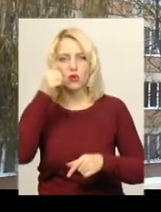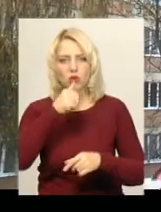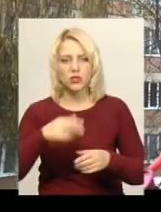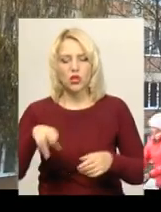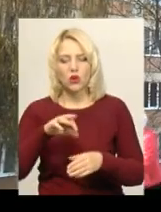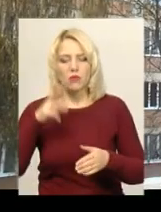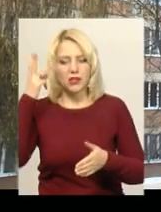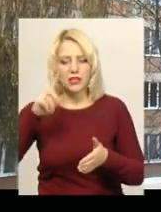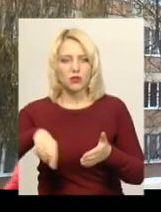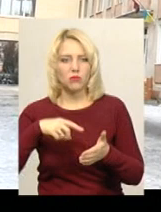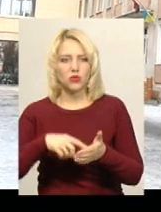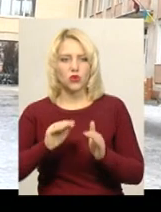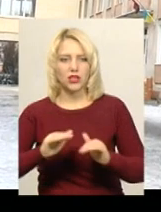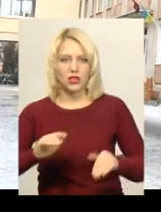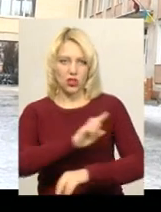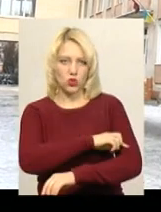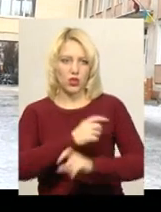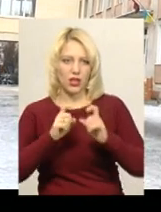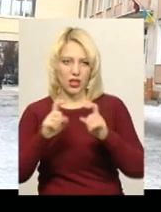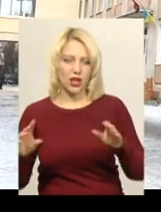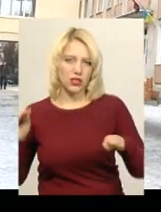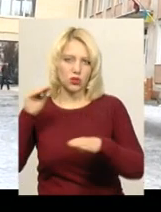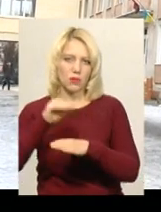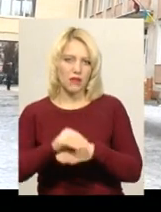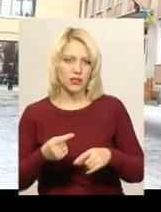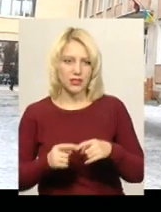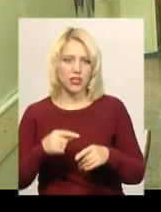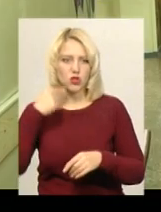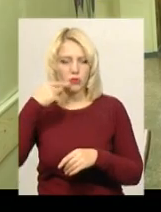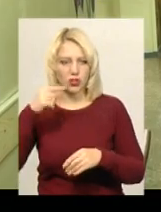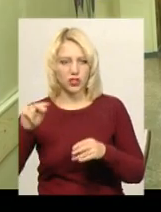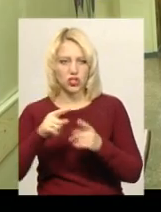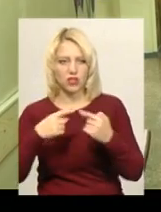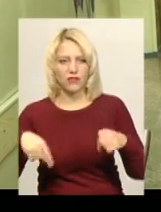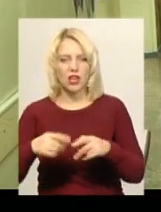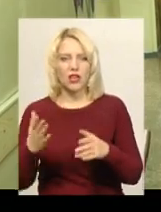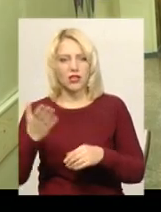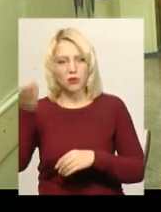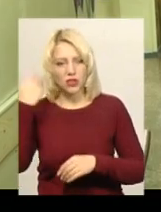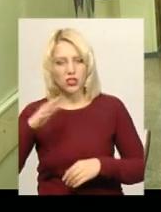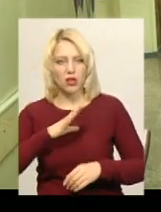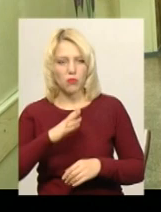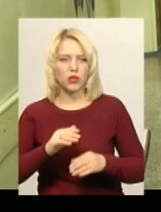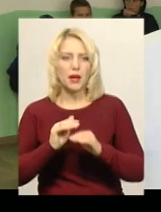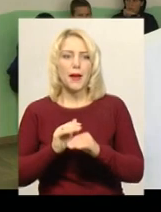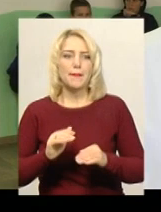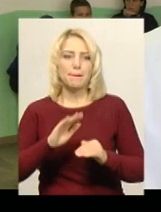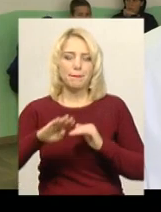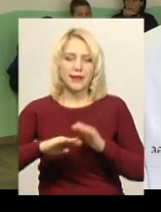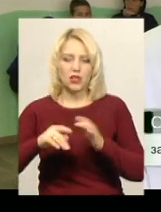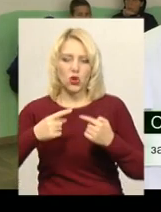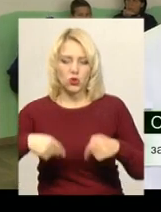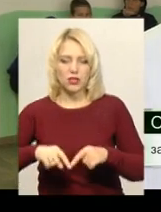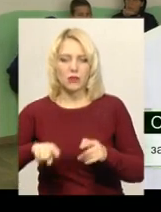Хмельницької міської дитячої лікарні додалось стоматологічне відділення, яке раніше було підрозділом міської стоматологічної поліклініки. Зараз